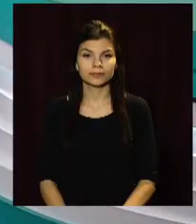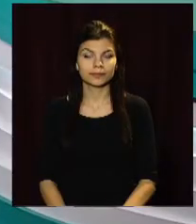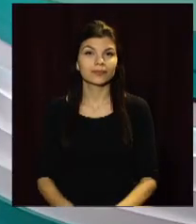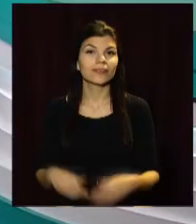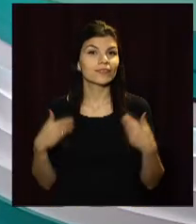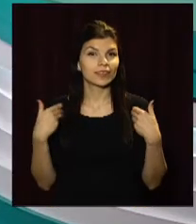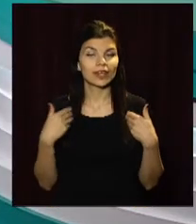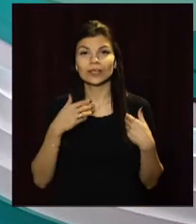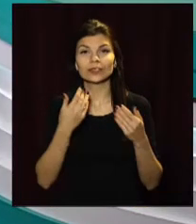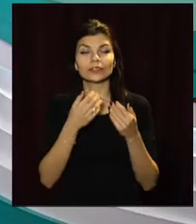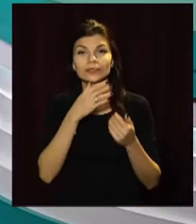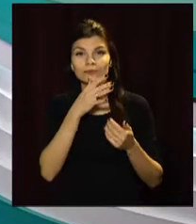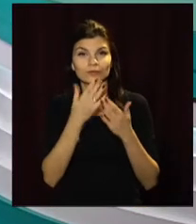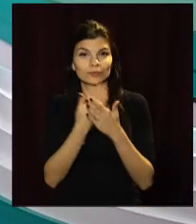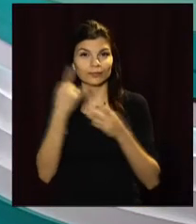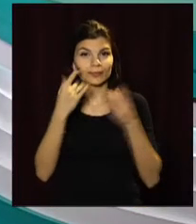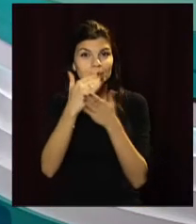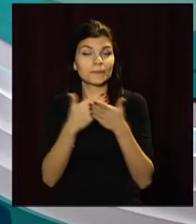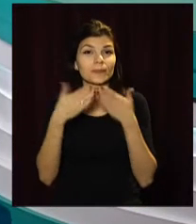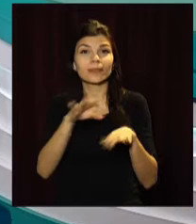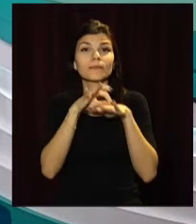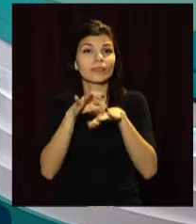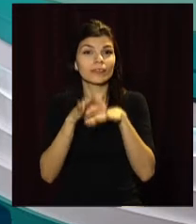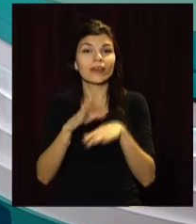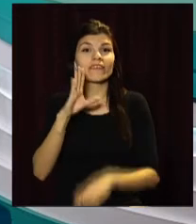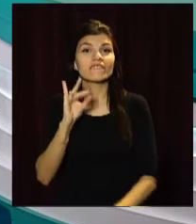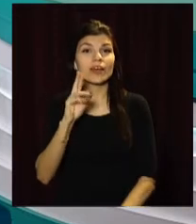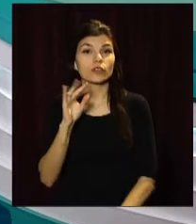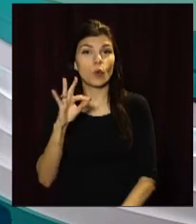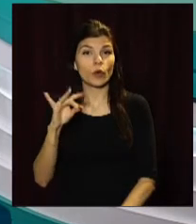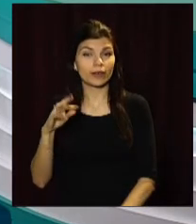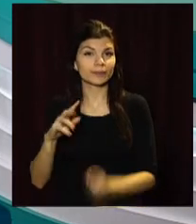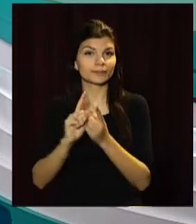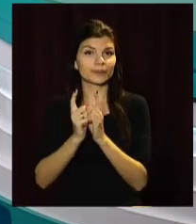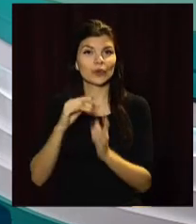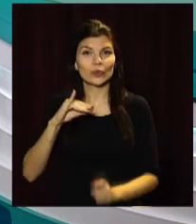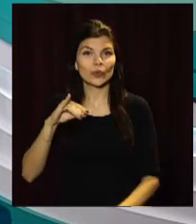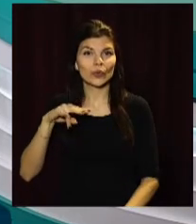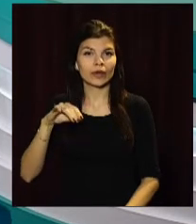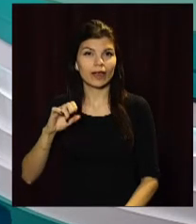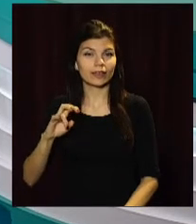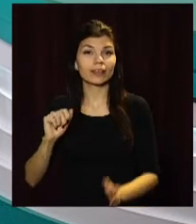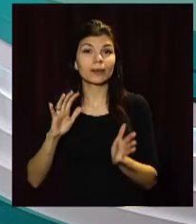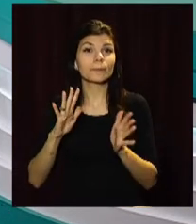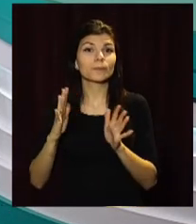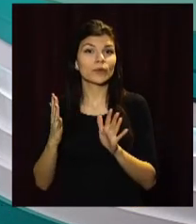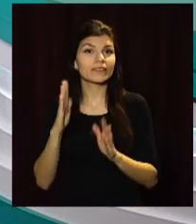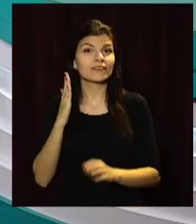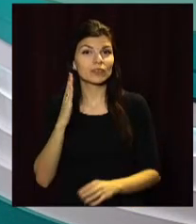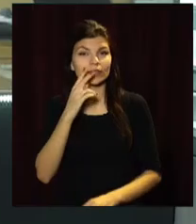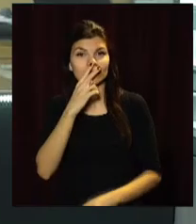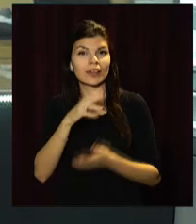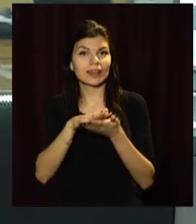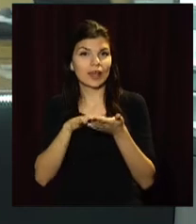Вітаю! Час новин на «Відкритому» у студії Вікторія Вахрушина та середоперекладачка Юліана Пуговкіна. І про події вівторка – дивіться далі у